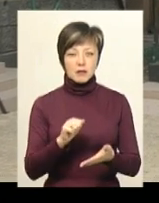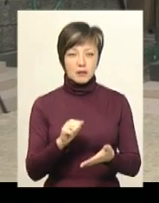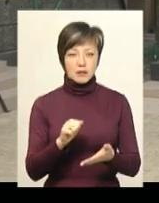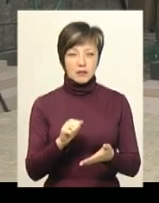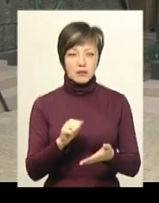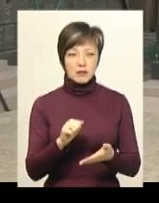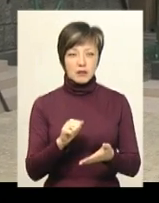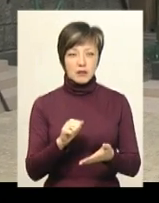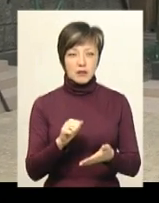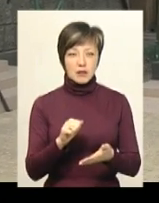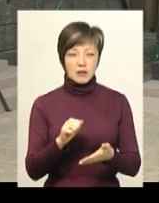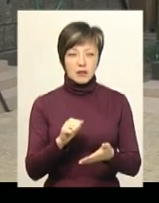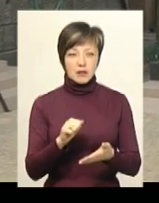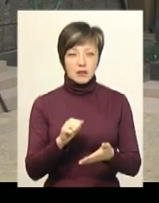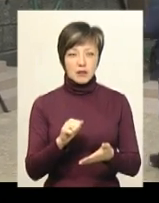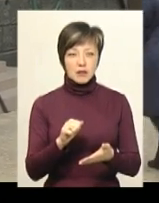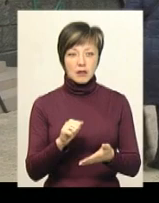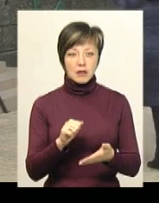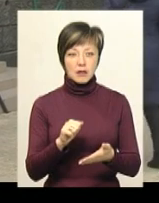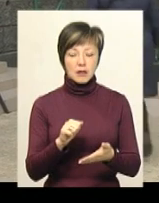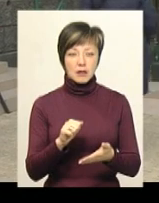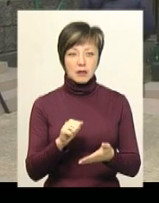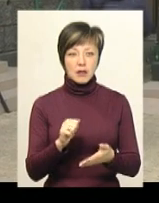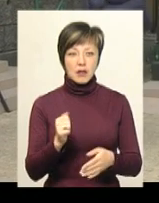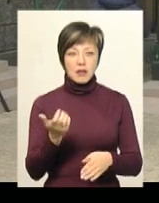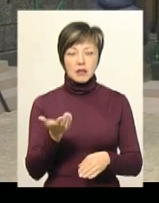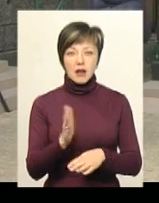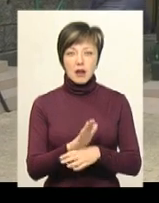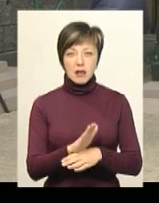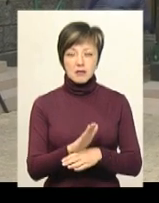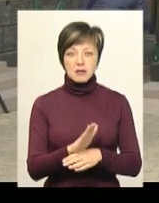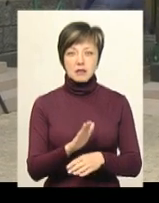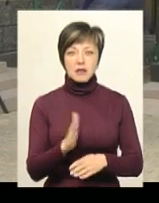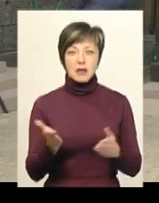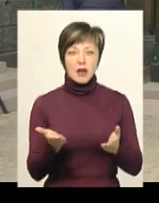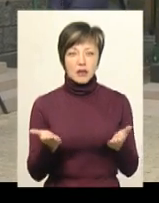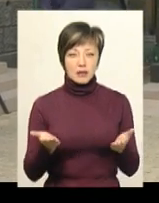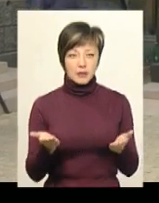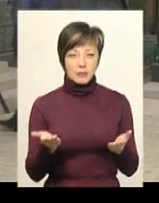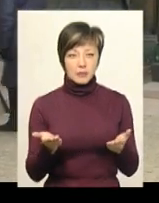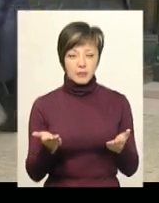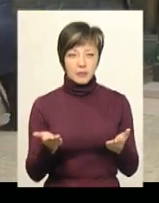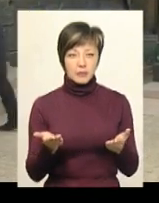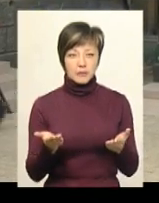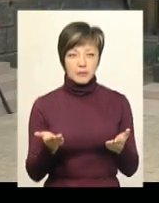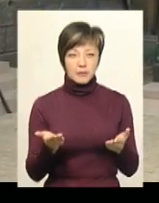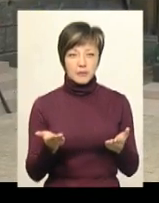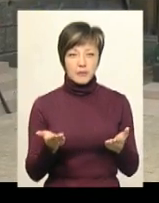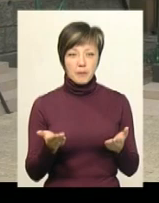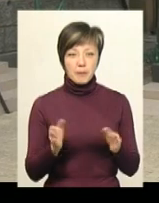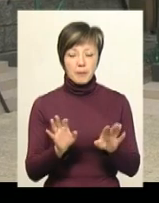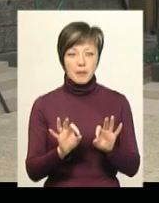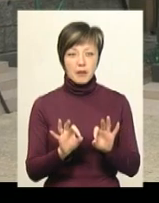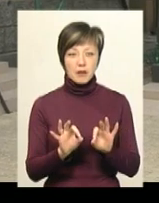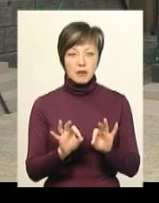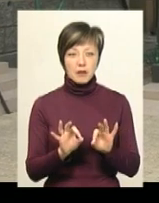00485, який через тим розказом було,